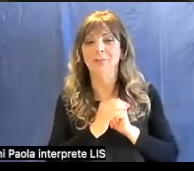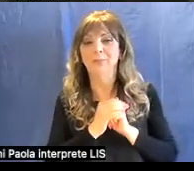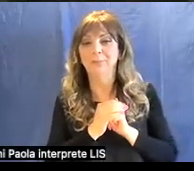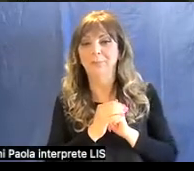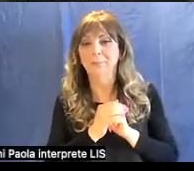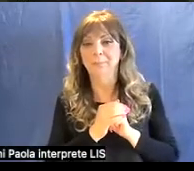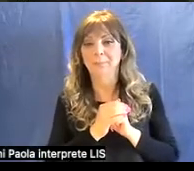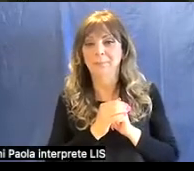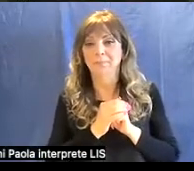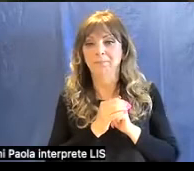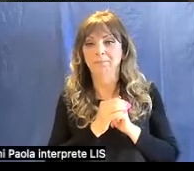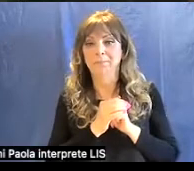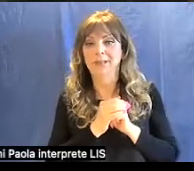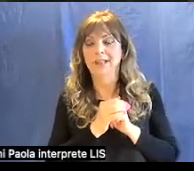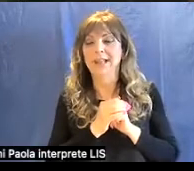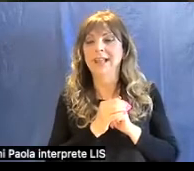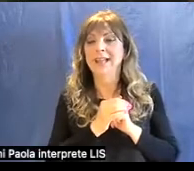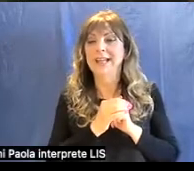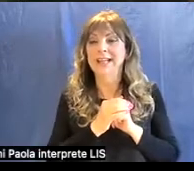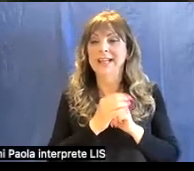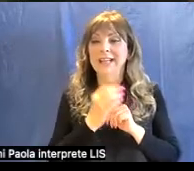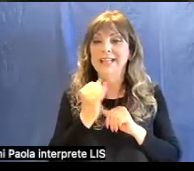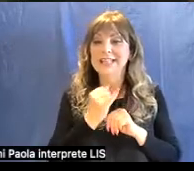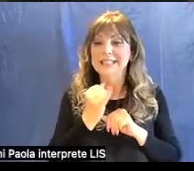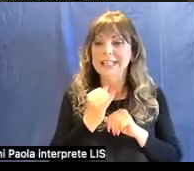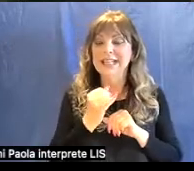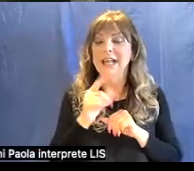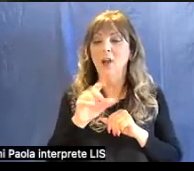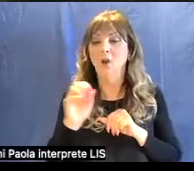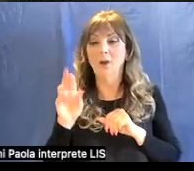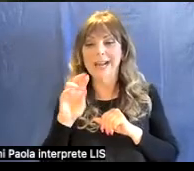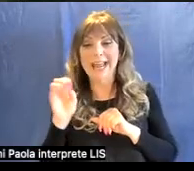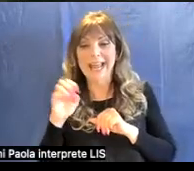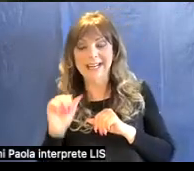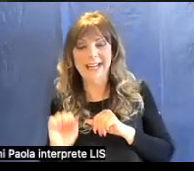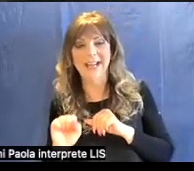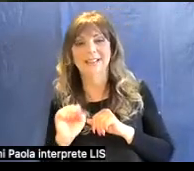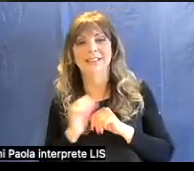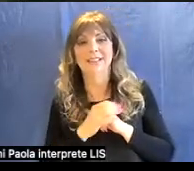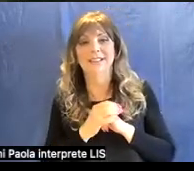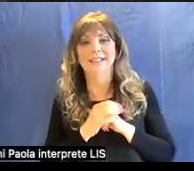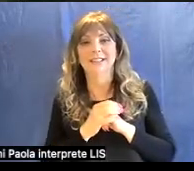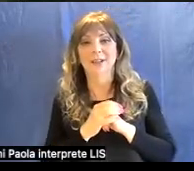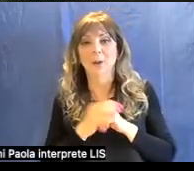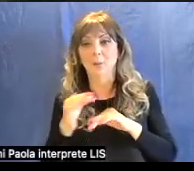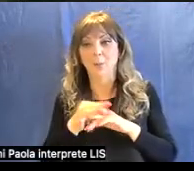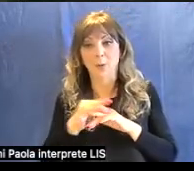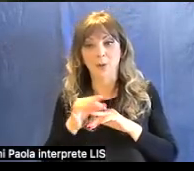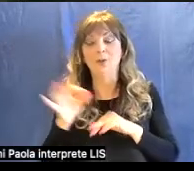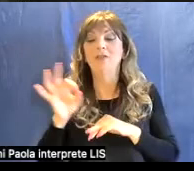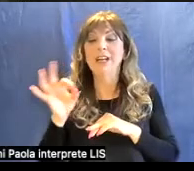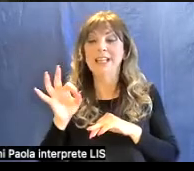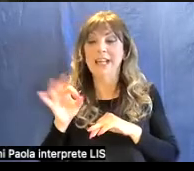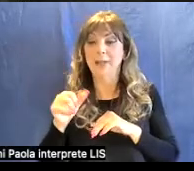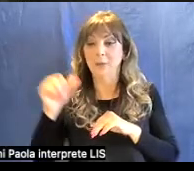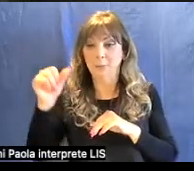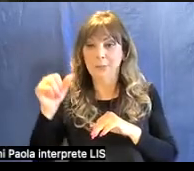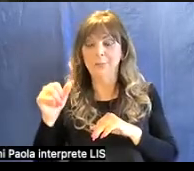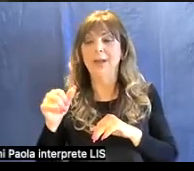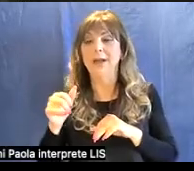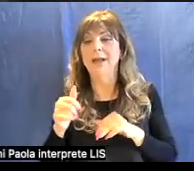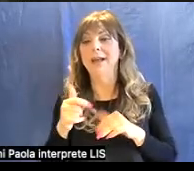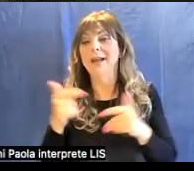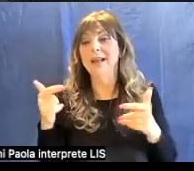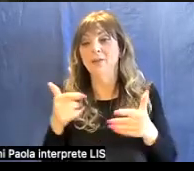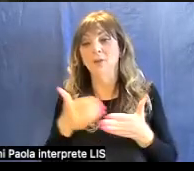Quindi Cristina di Lorena, la granduchessa Cristina di Lorena, la moglie di Ferdinando I, la granduchessa Vittoria